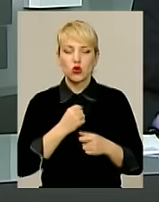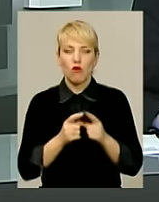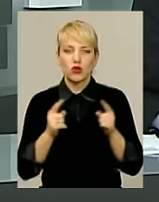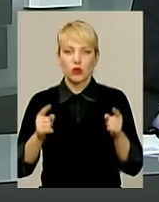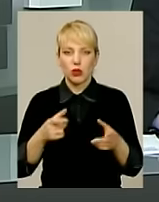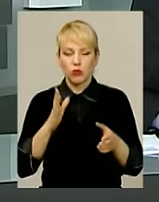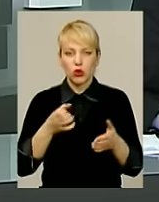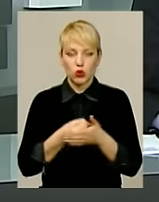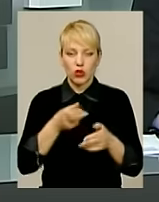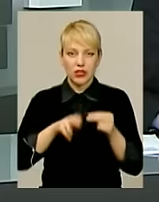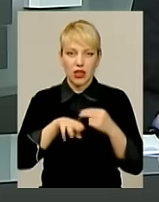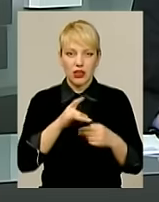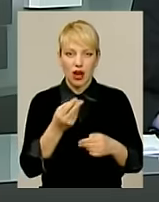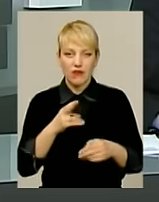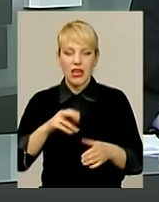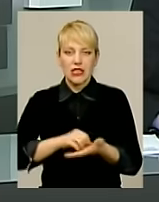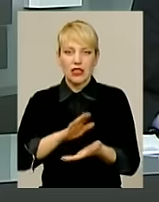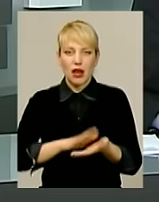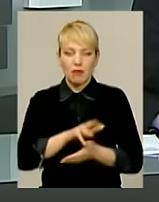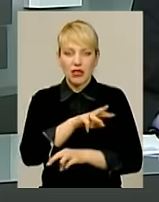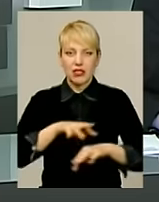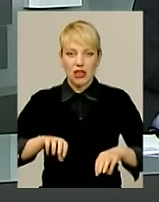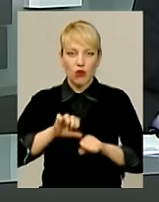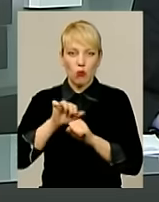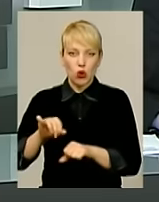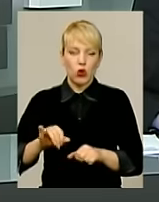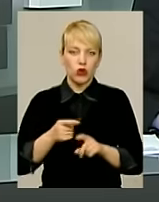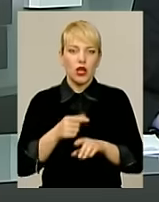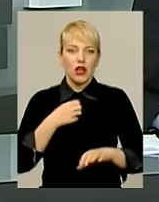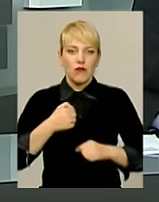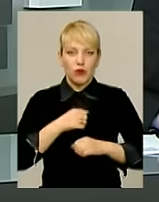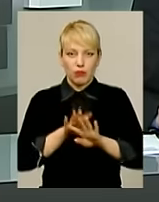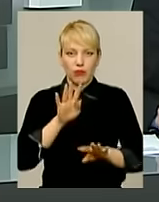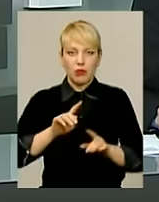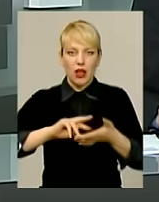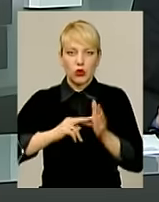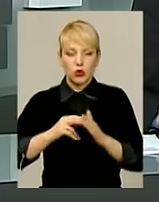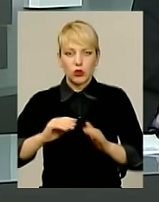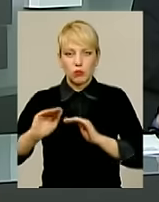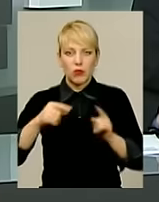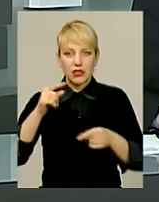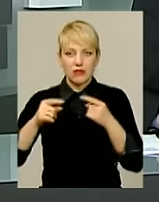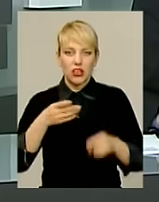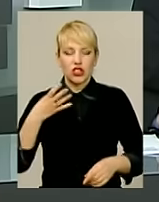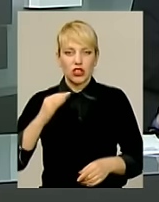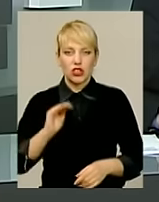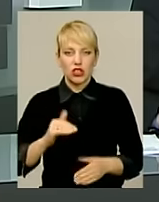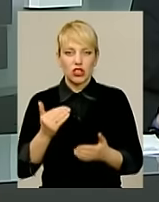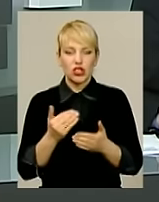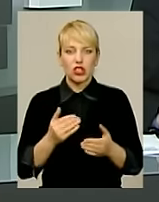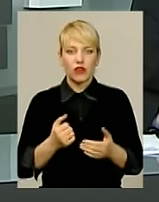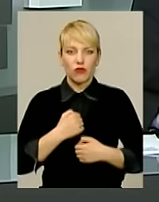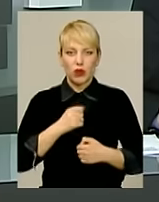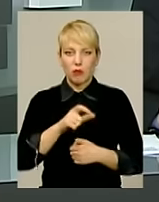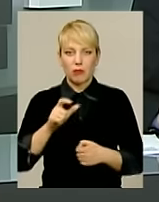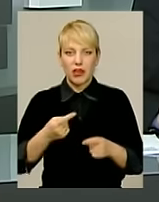кінця травня. За даними Міністерства оборони, до ЛАВ Збройних сил України планують призвати понад 4 тисячі новобранців. Утім,